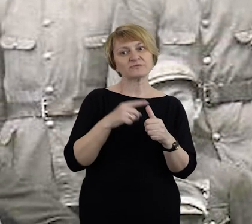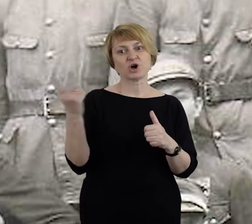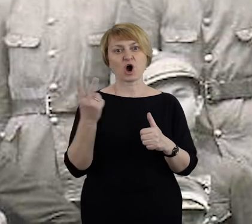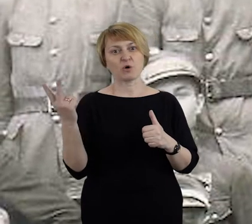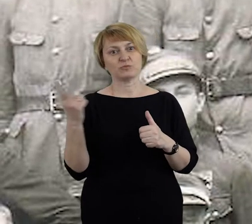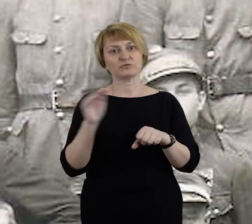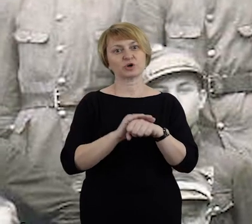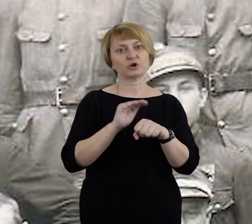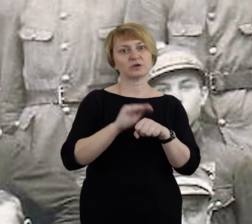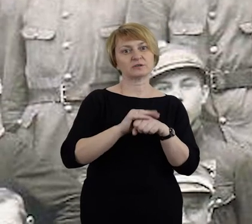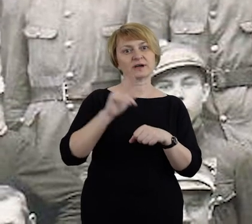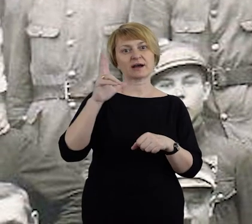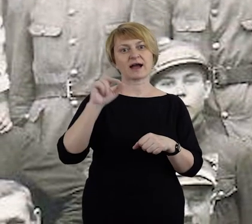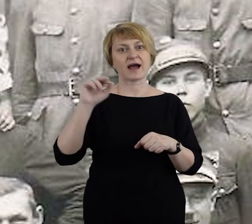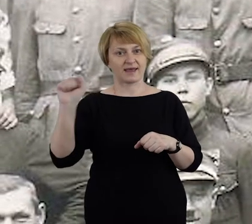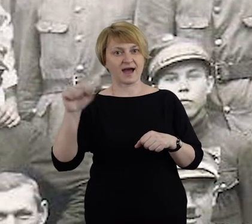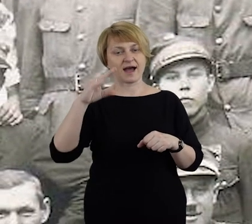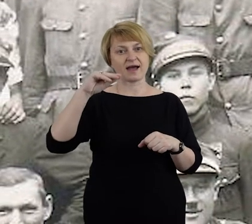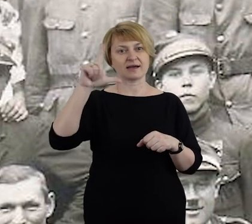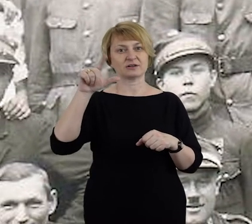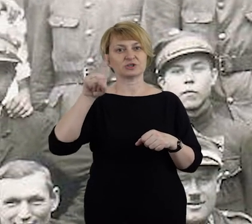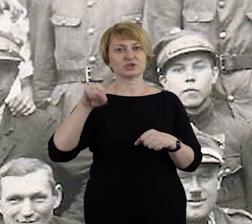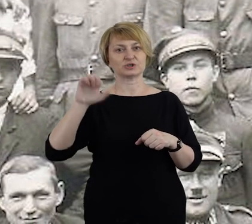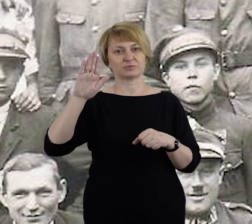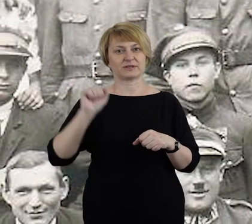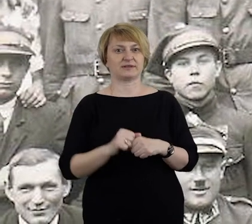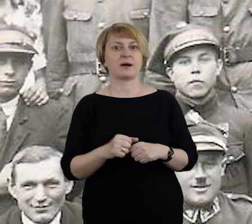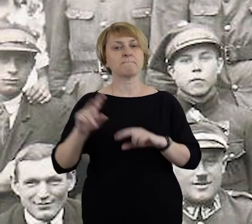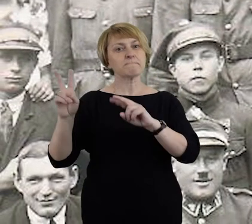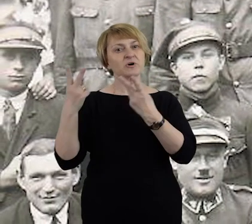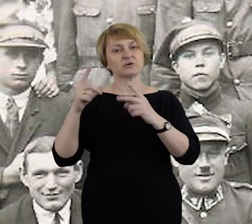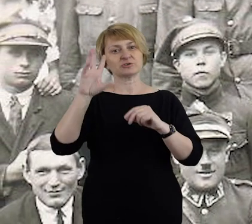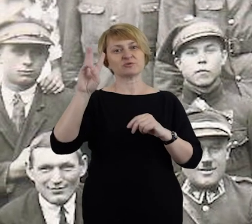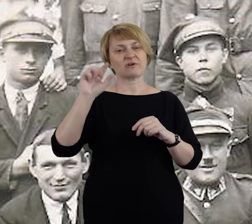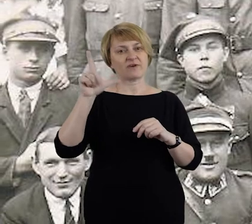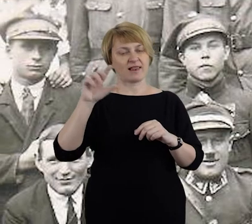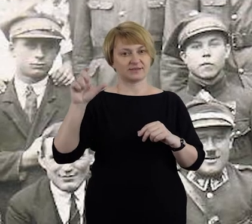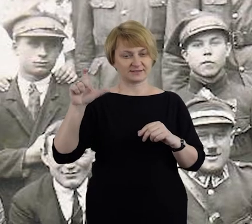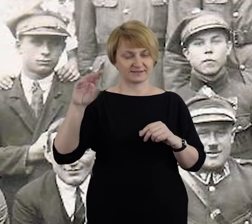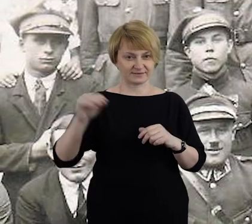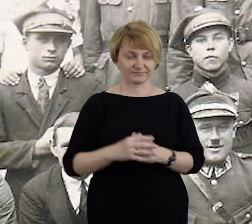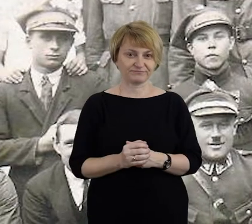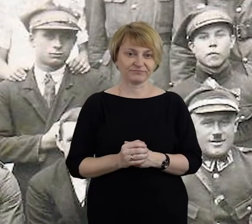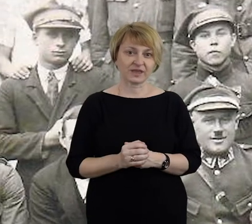obydwie, koleżanka się nazywała Elżbieta Kara, pochodziła z Walec, też taka zacna rodzina polska.